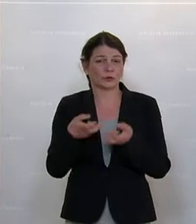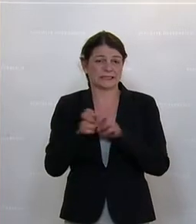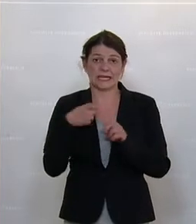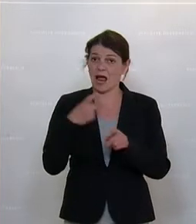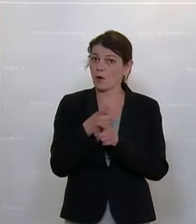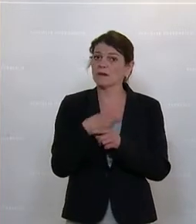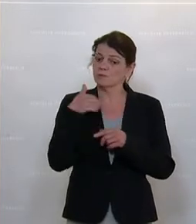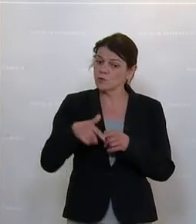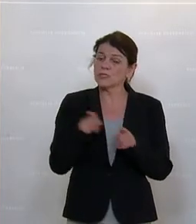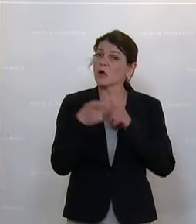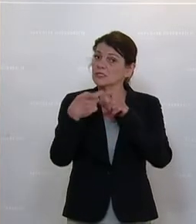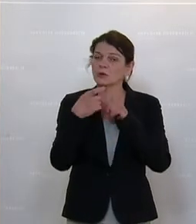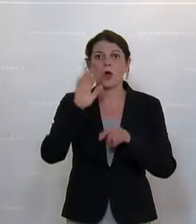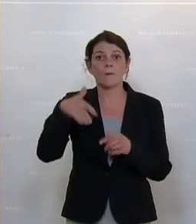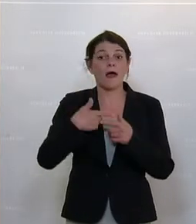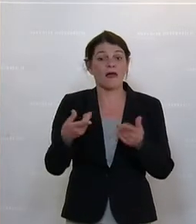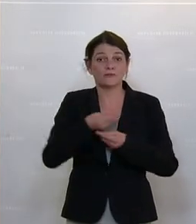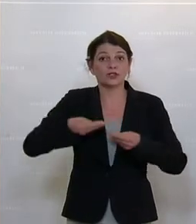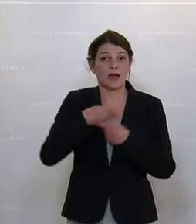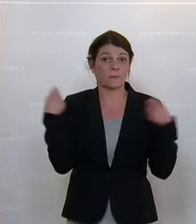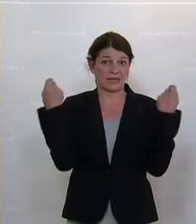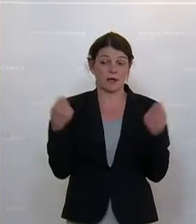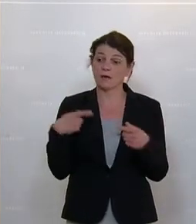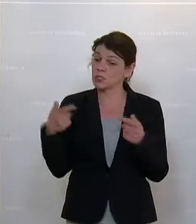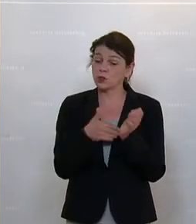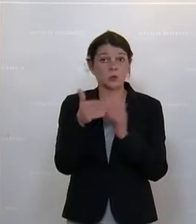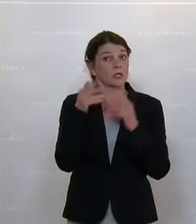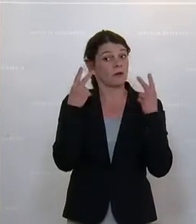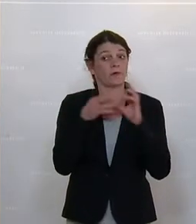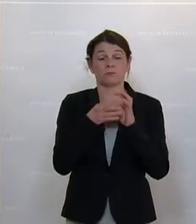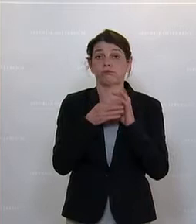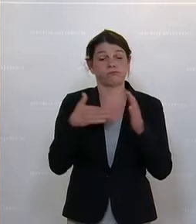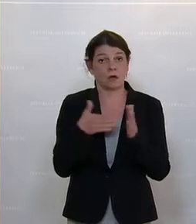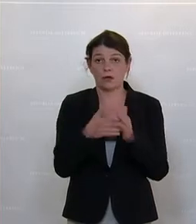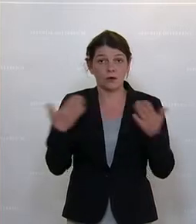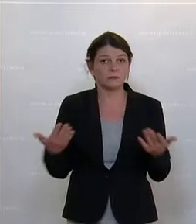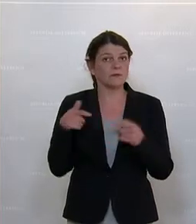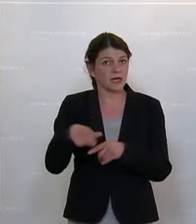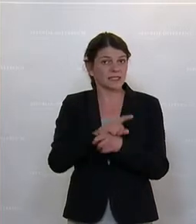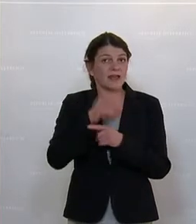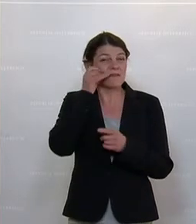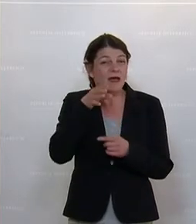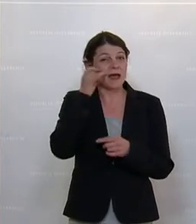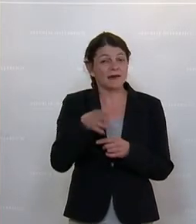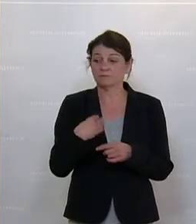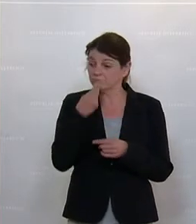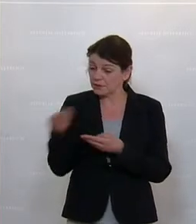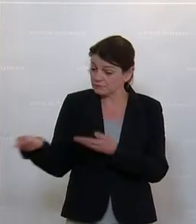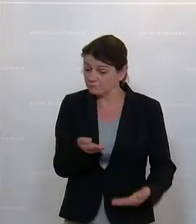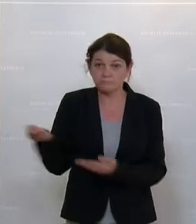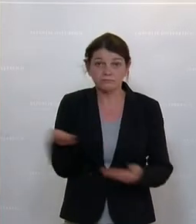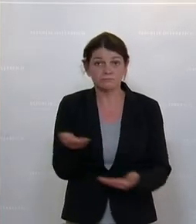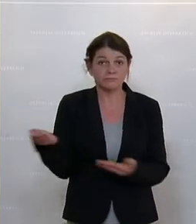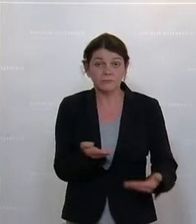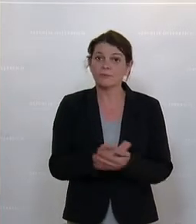landwirtschaftliche Betriebe reden. Ganz klar. Sie sind systemrelevant und haben uns in dieser Zeit tagtäglich den Tisch gedeckt. Wir müssen ganz